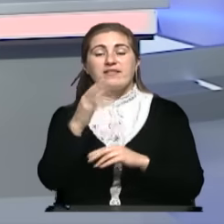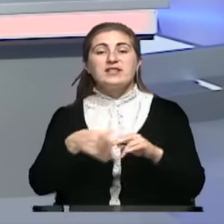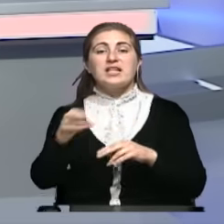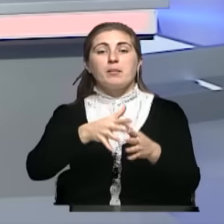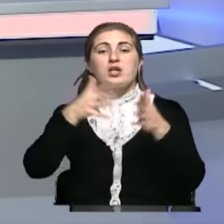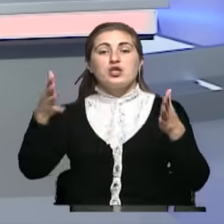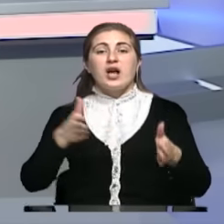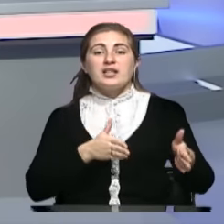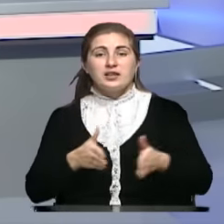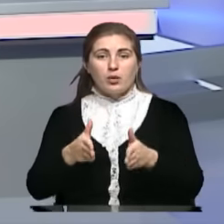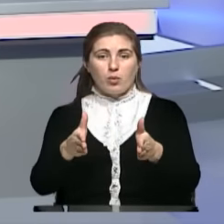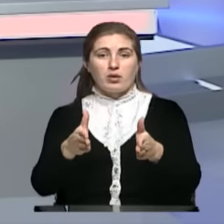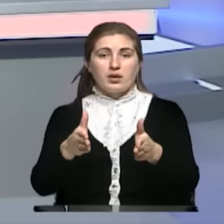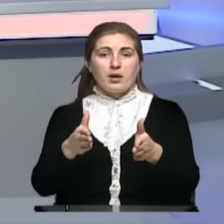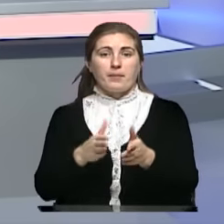дорога